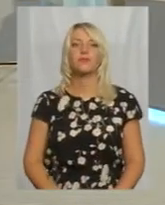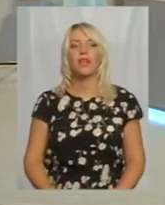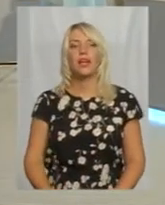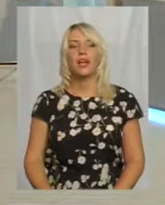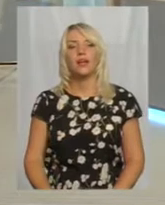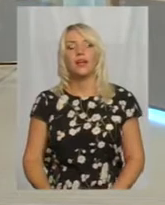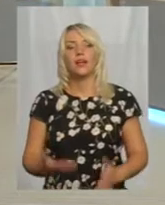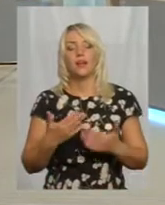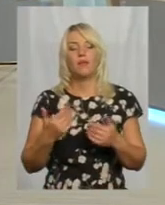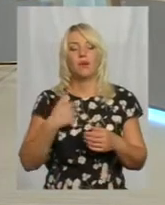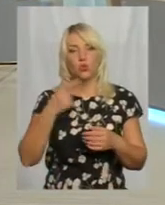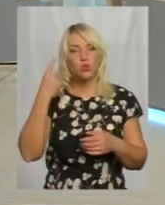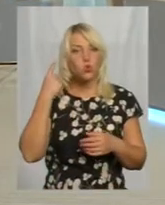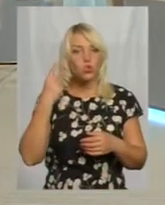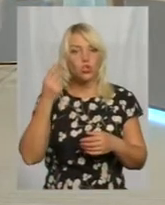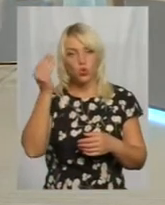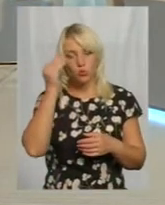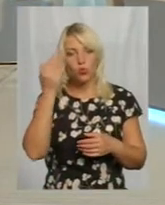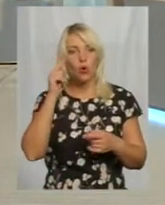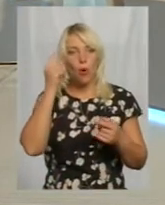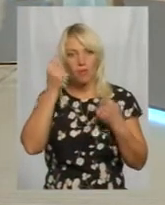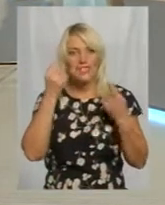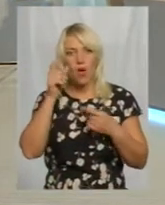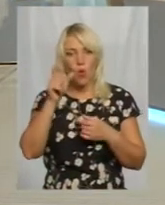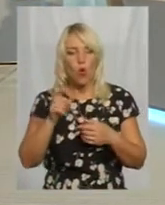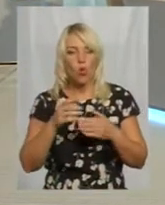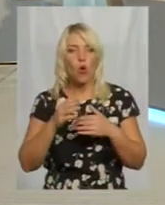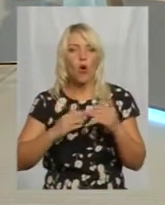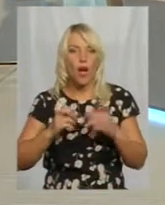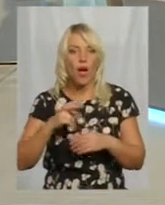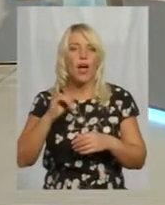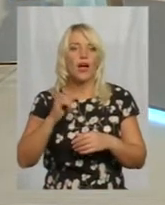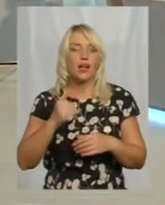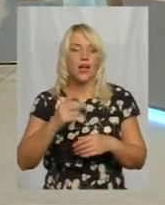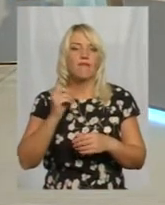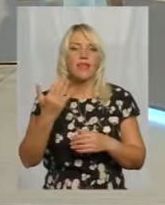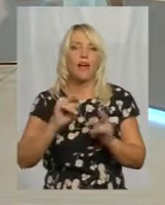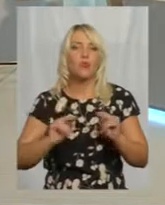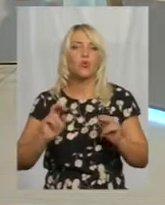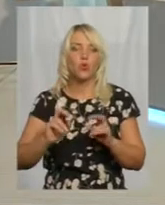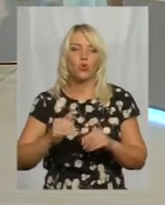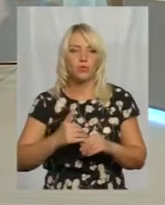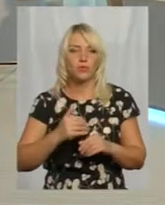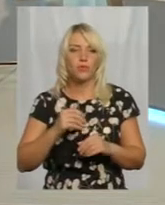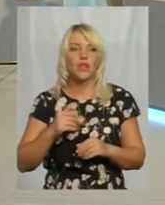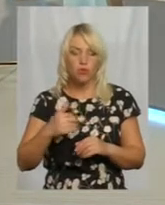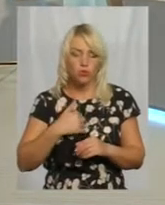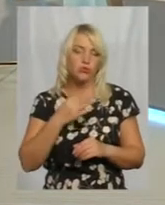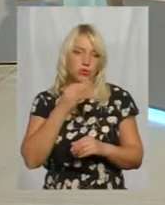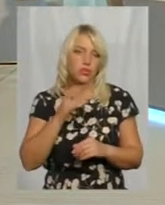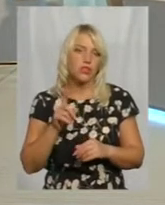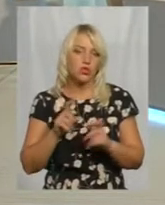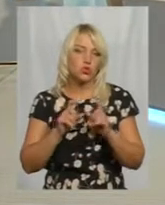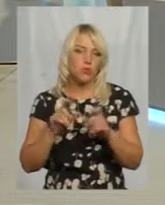Ми почали думку психолога, а ви як педагог, з чим погоджуєтеся? Хочу сказати, що навіть безпосередньо в